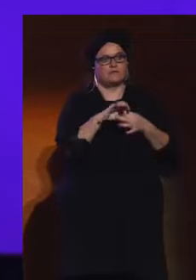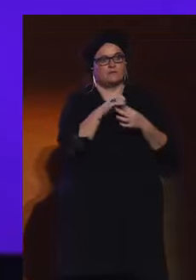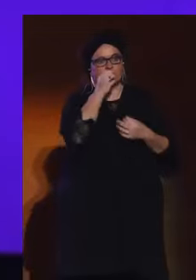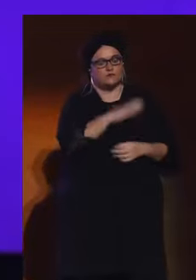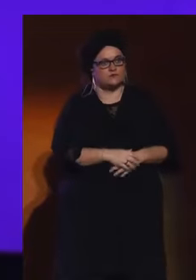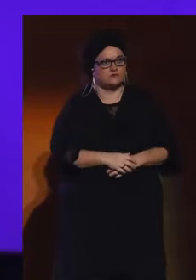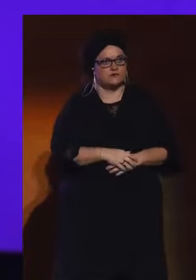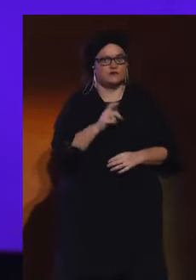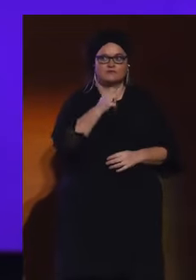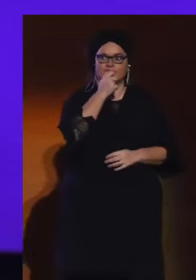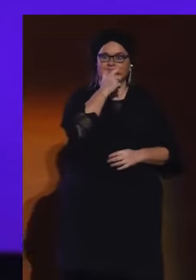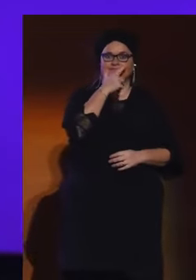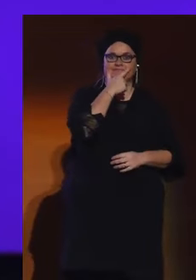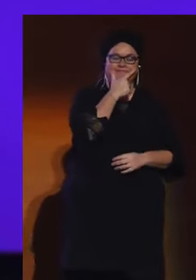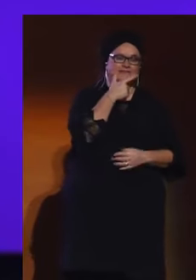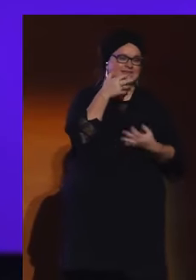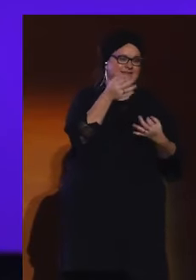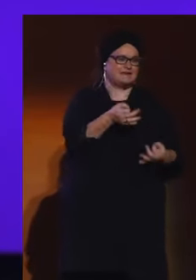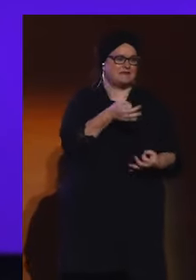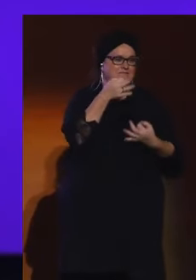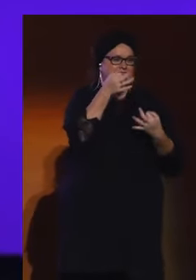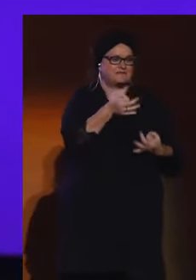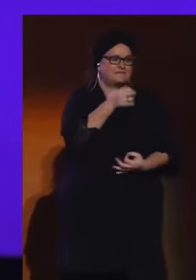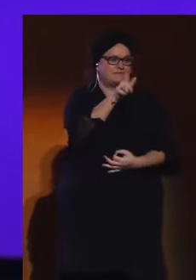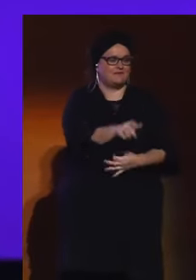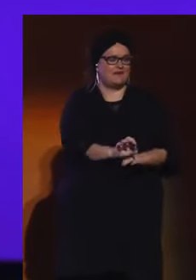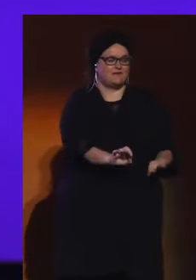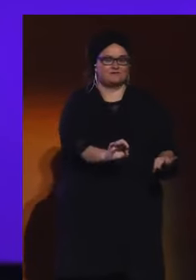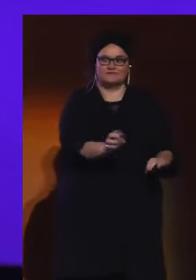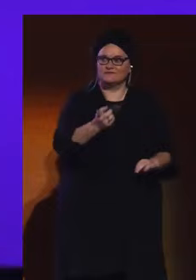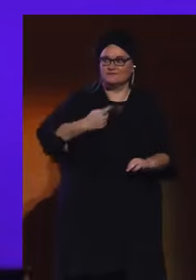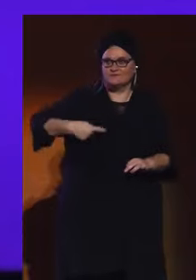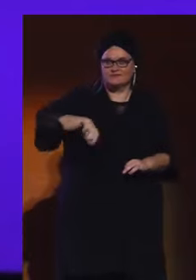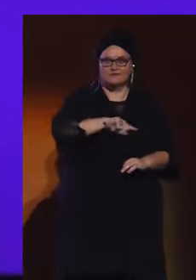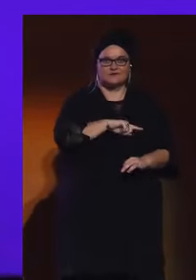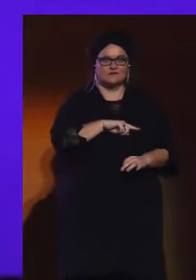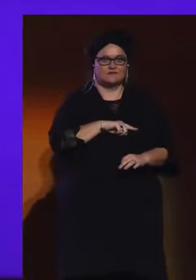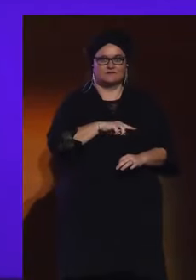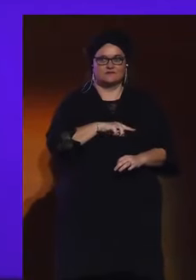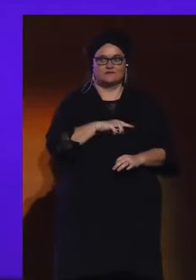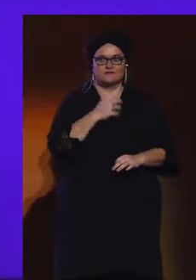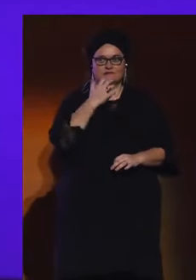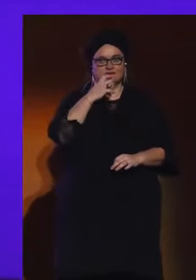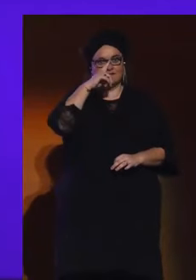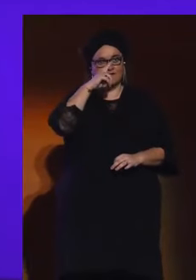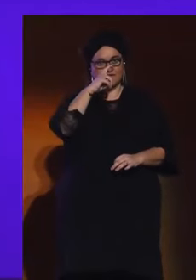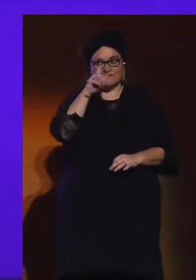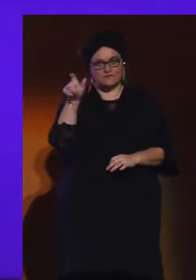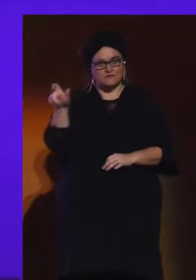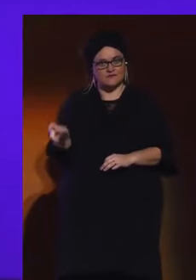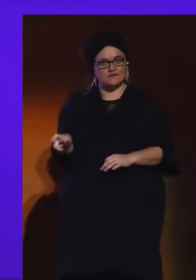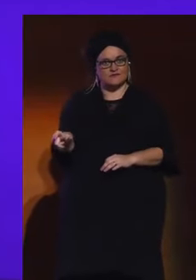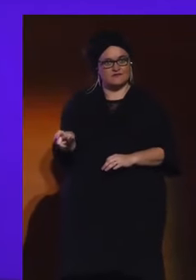Eta izan zen erribarrea galtzenetzuen pertsona. Eta gu guztiok egun nauetan bera oroitu dugunean,